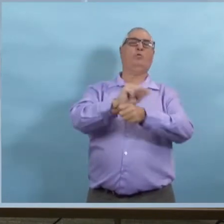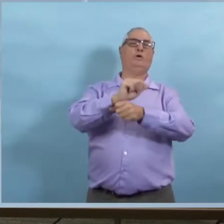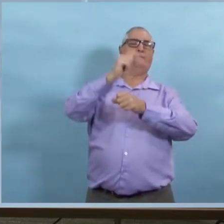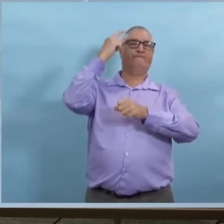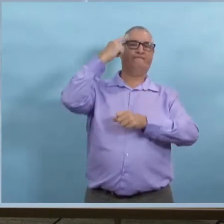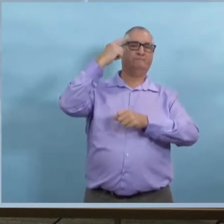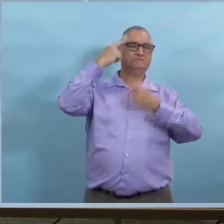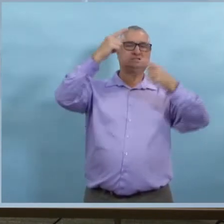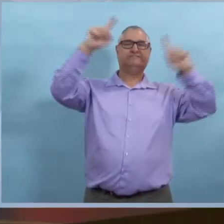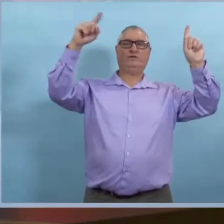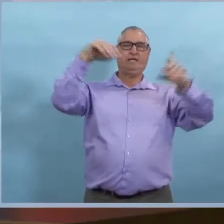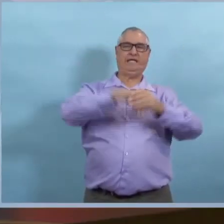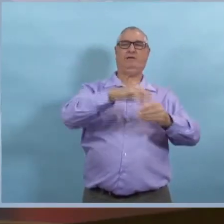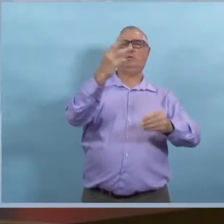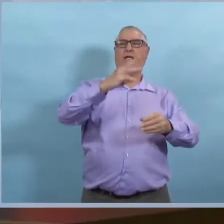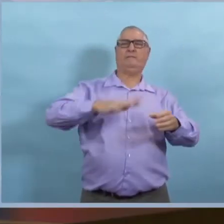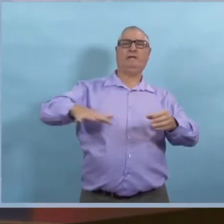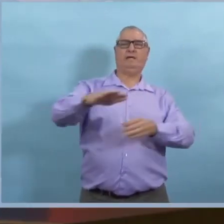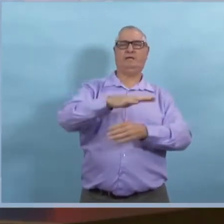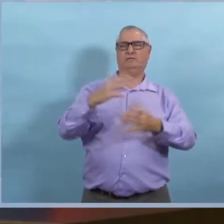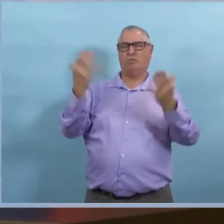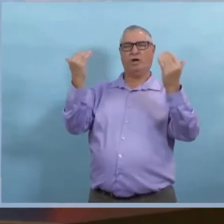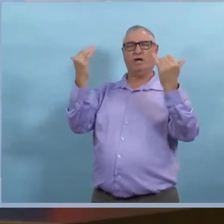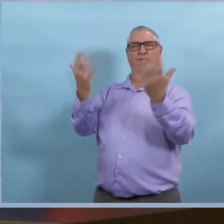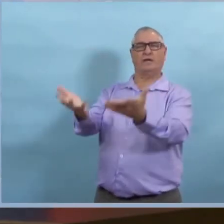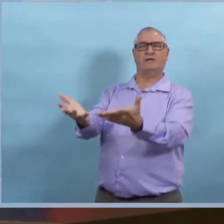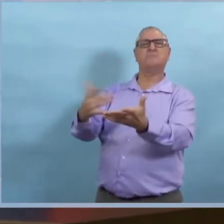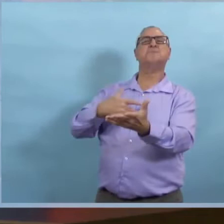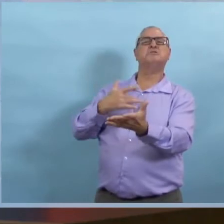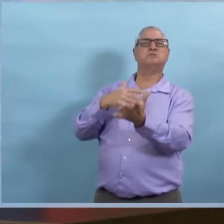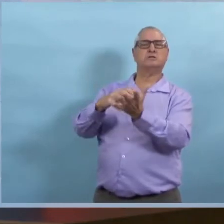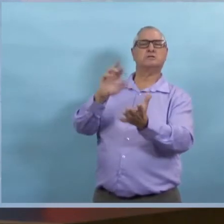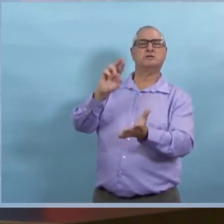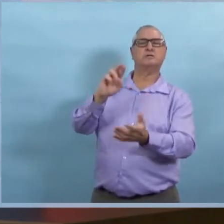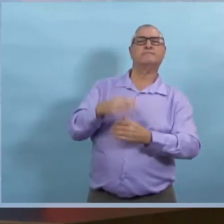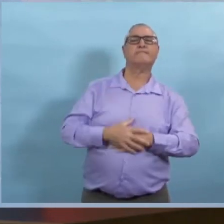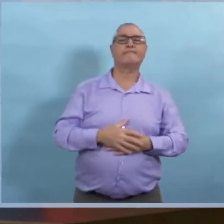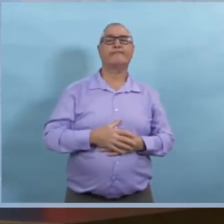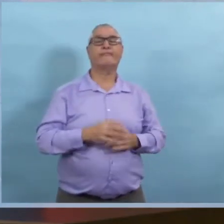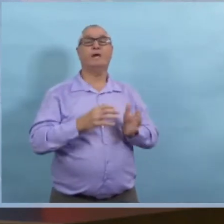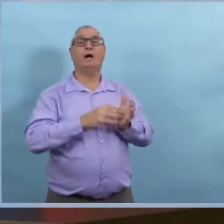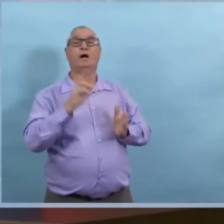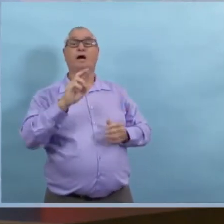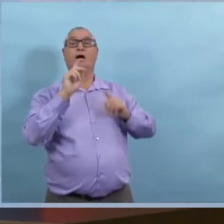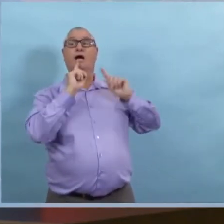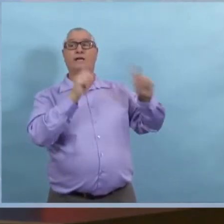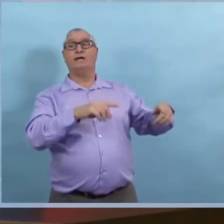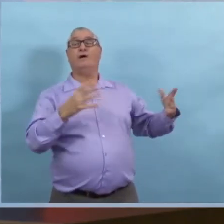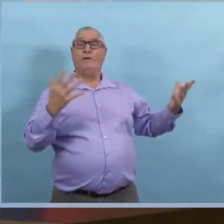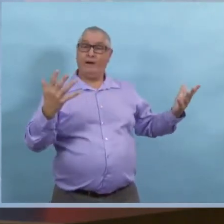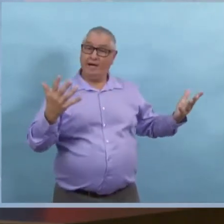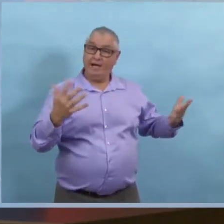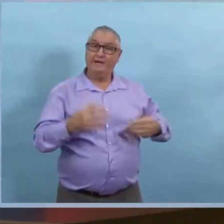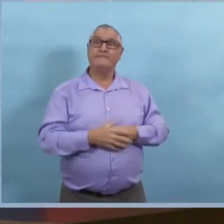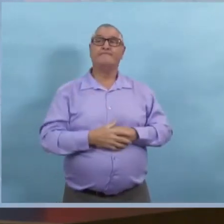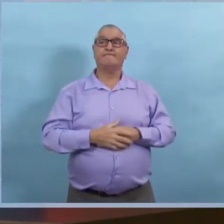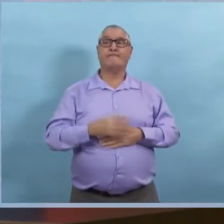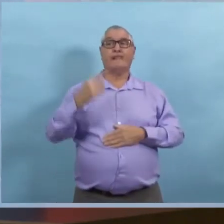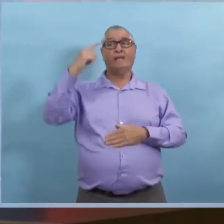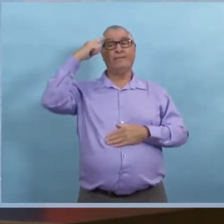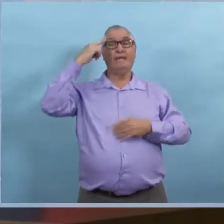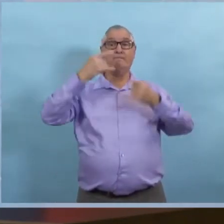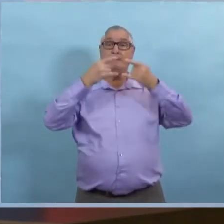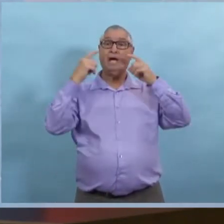À l'évidence, l'utilisation des masques ne fonctionne pas. Pourriez-vous, s'il vous plaît, nous parler de ça ? Alors,